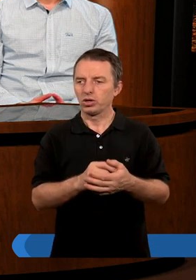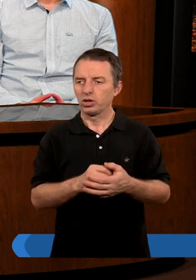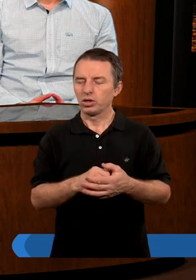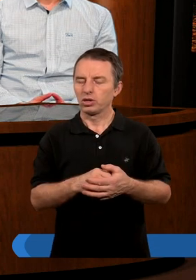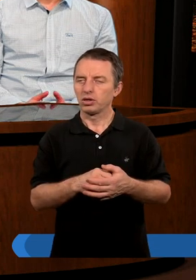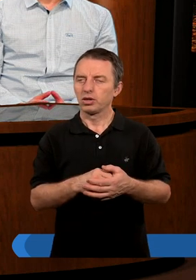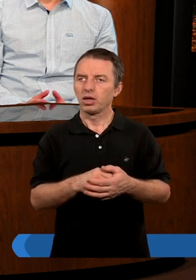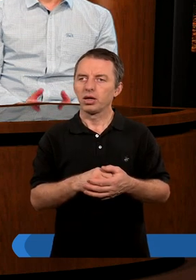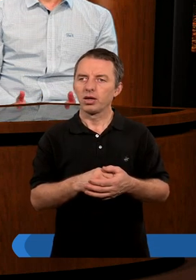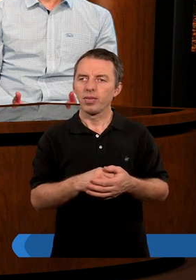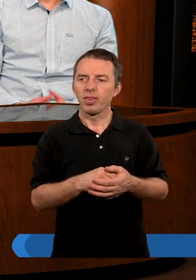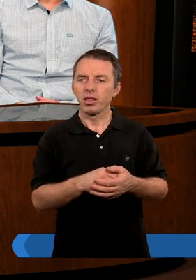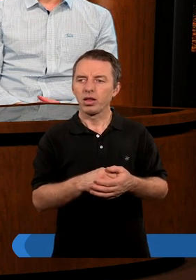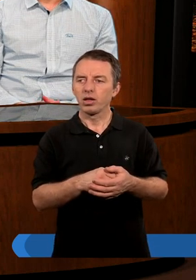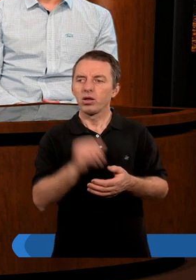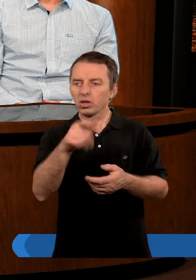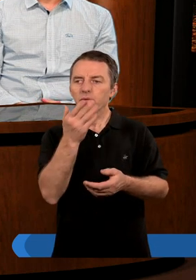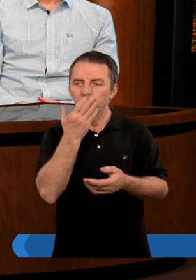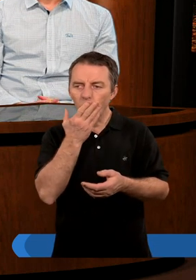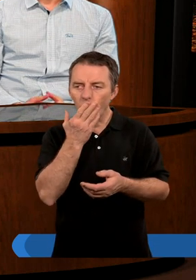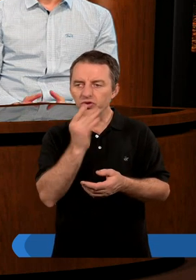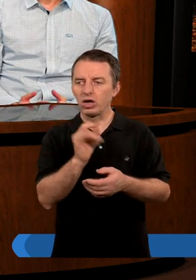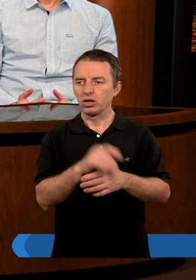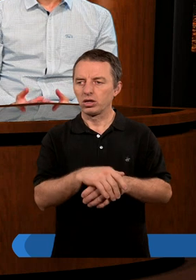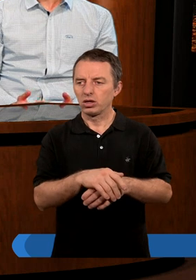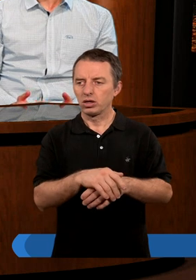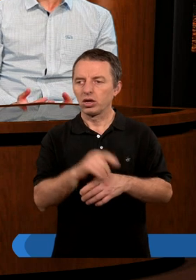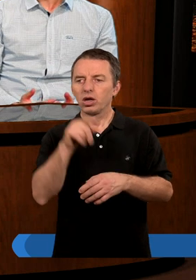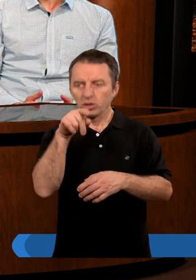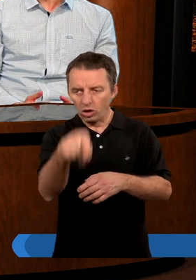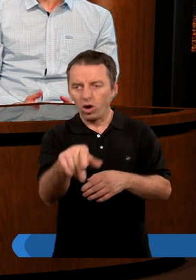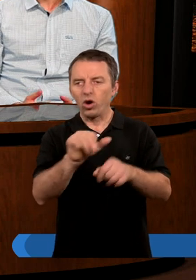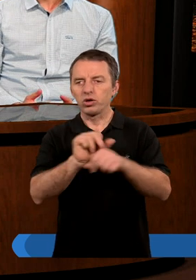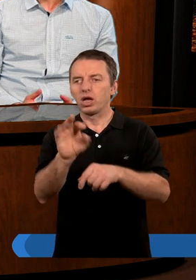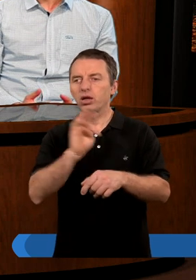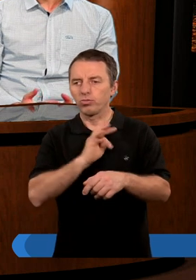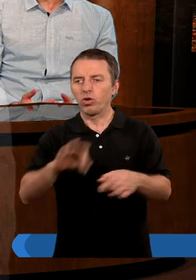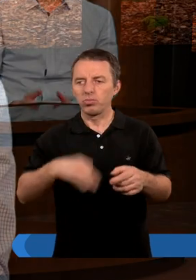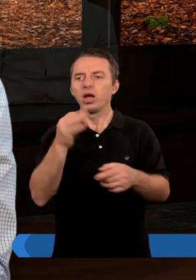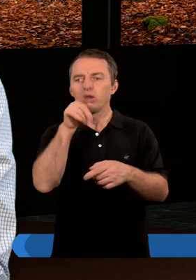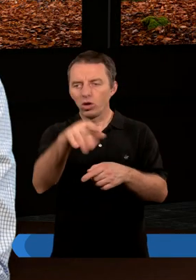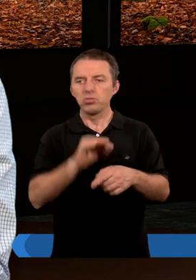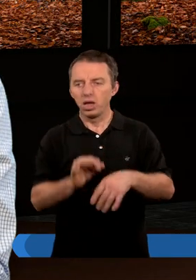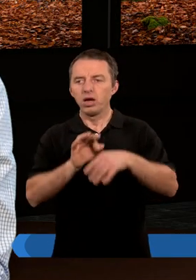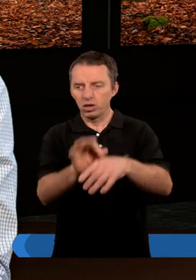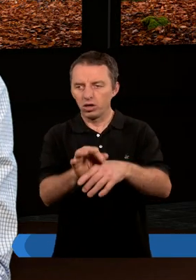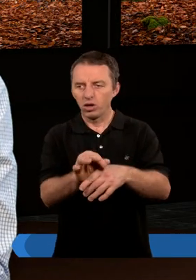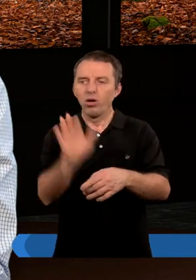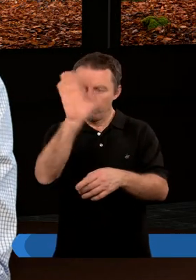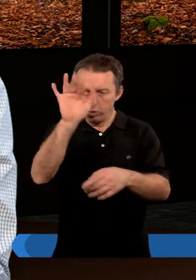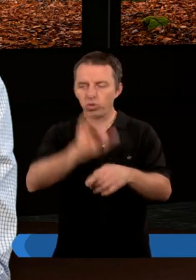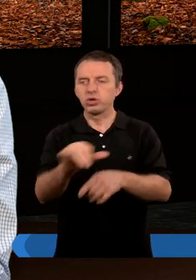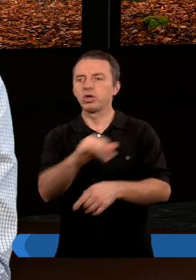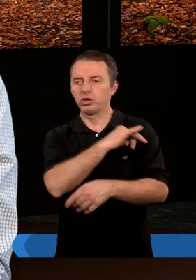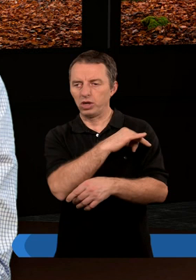chyba tak krótko mówiąc, kto jest mój Pan? Kto mną kieruje? Bóg czy